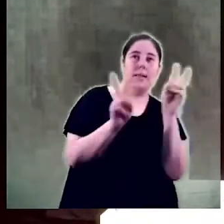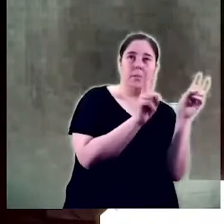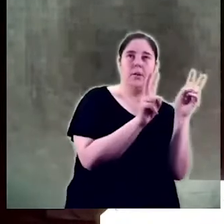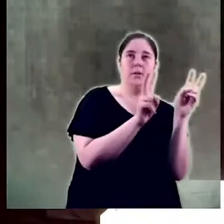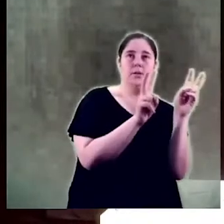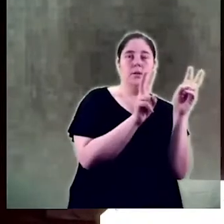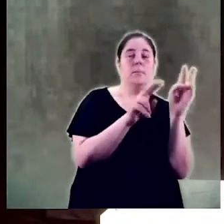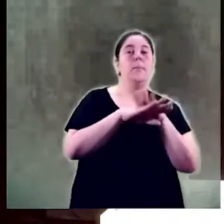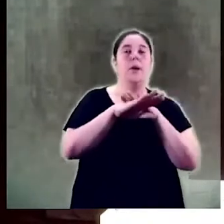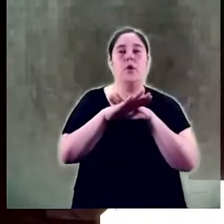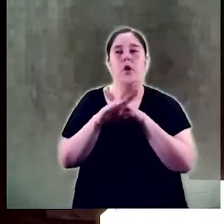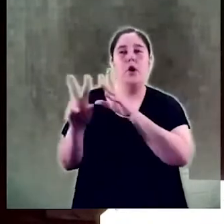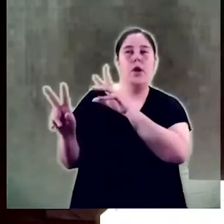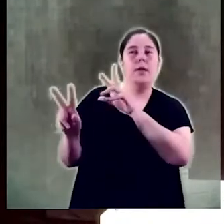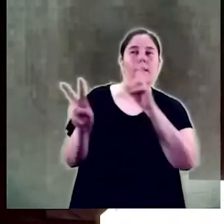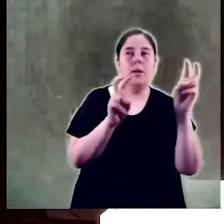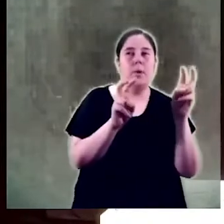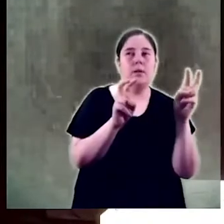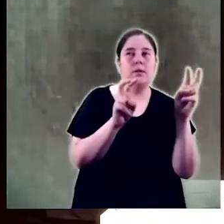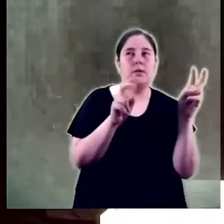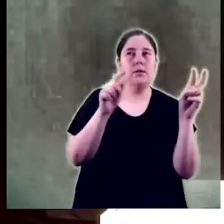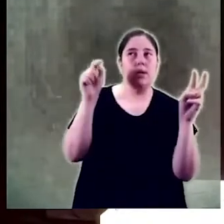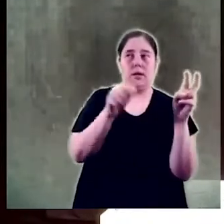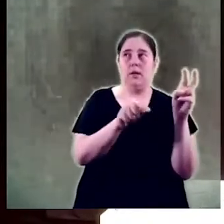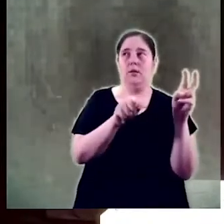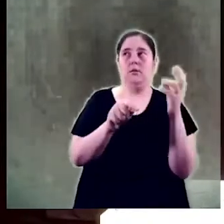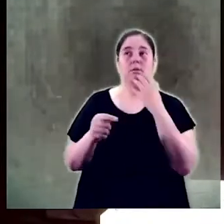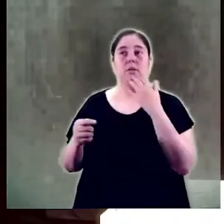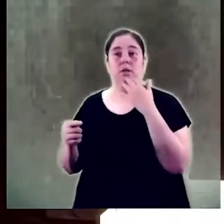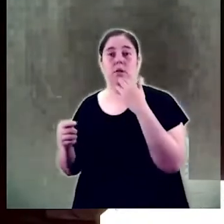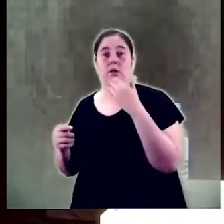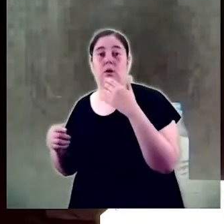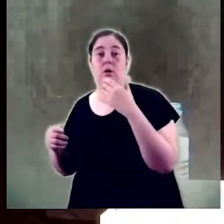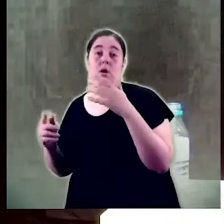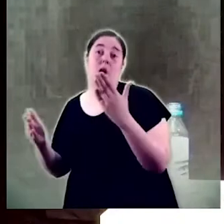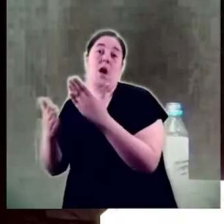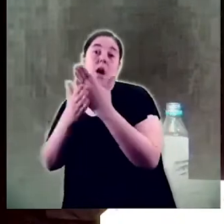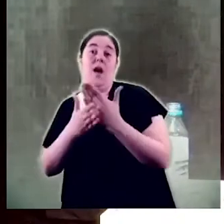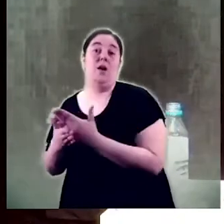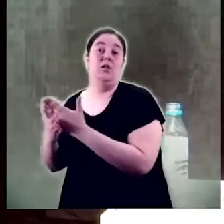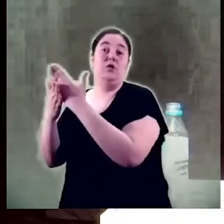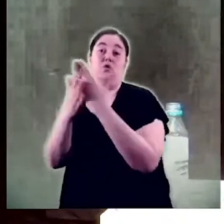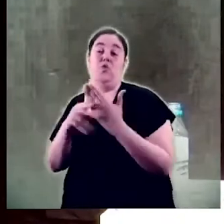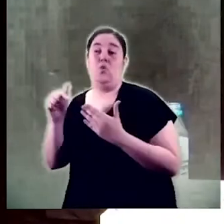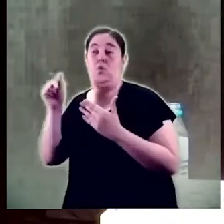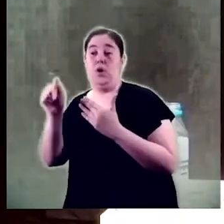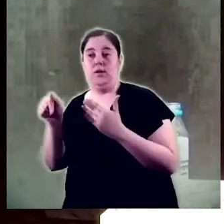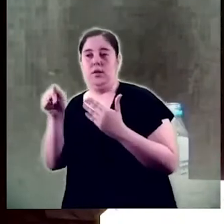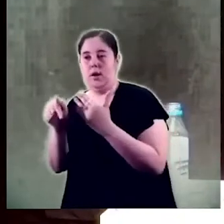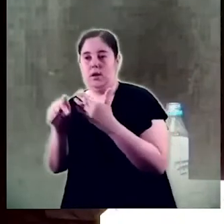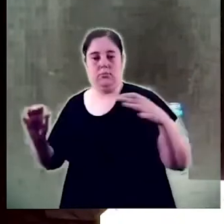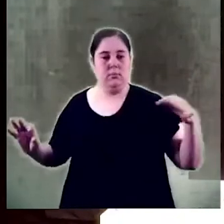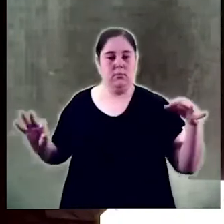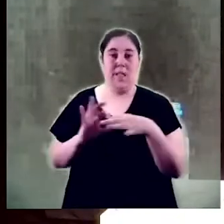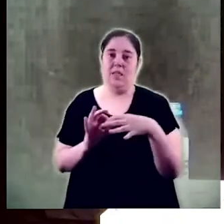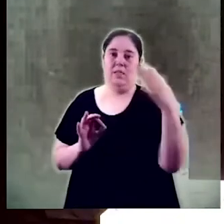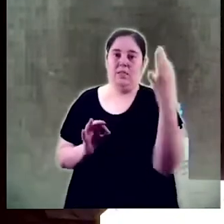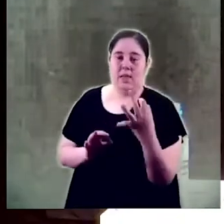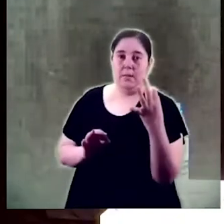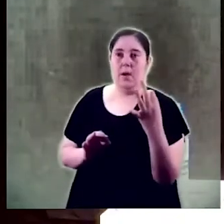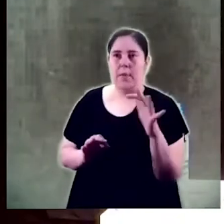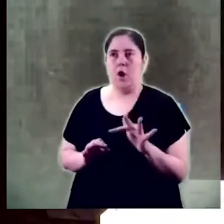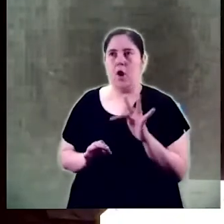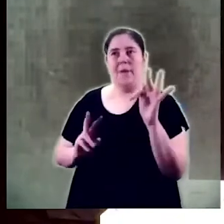ens fan impossible obviar aquestes qüestions en l'àmbit dels estudis socioculturals de gènere i ens